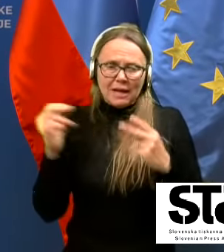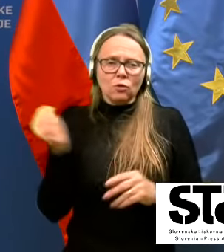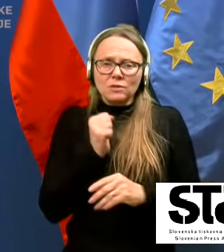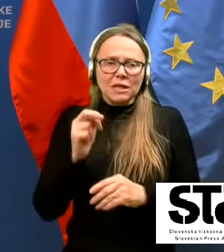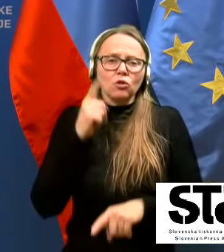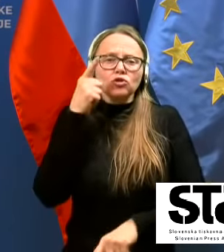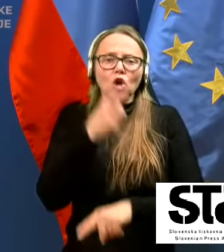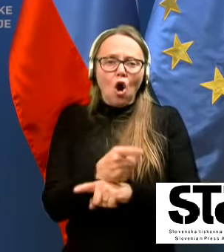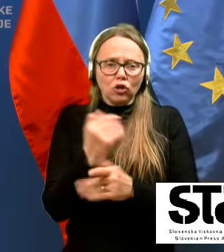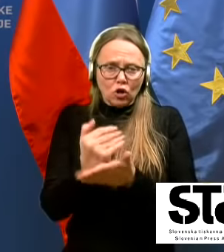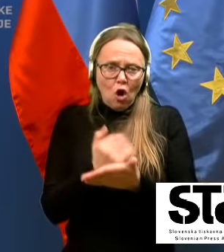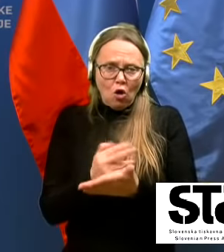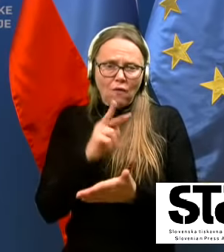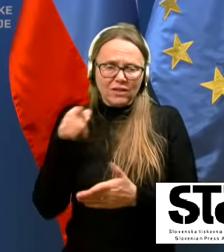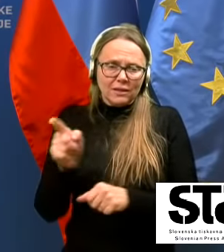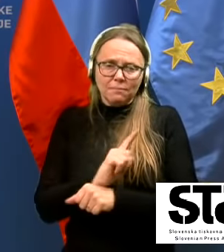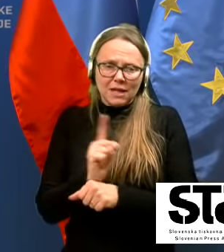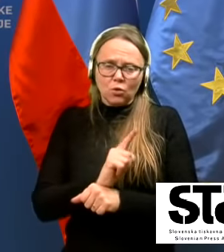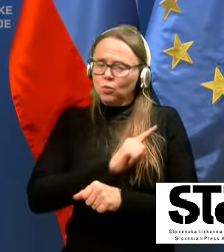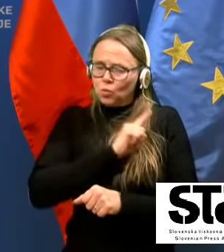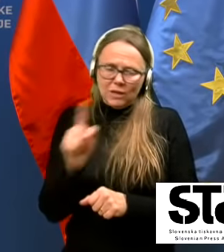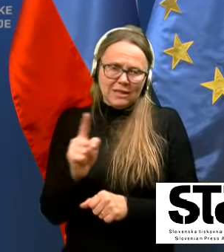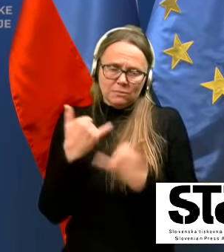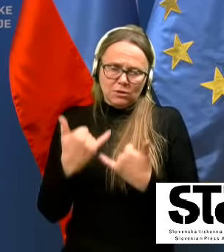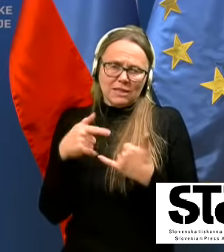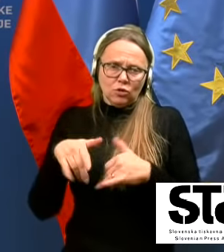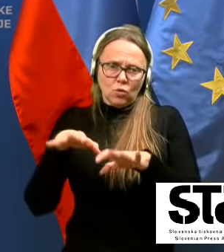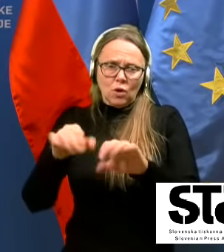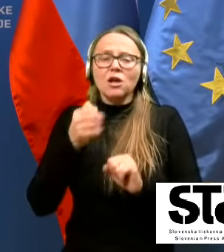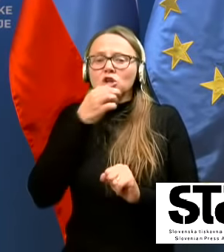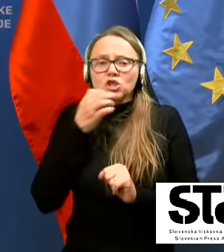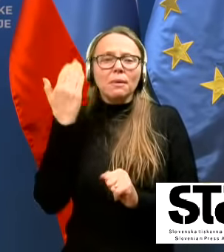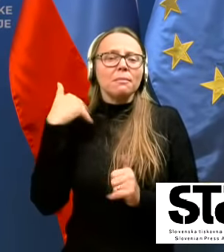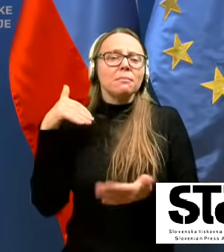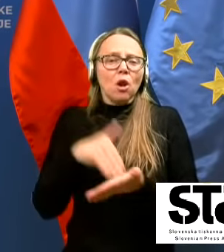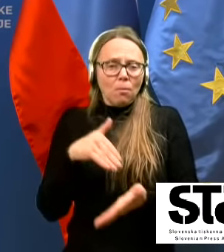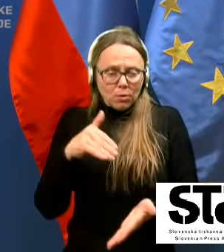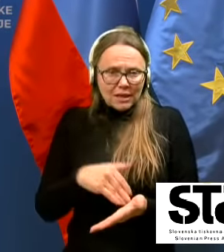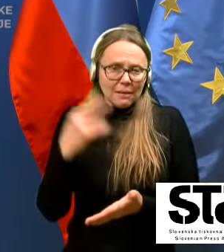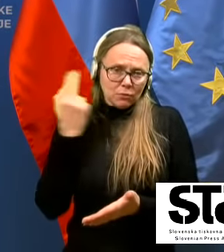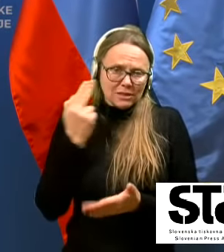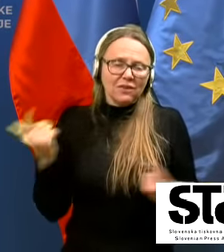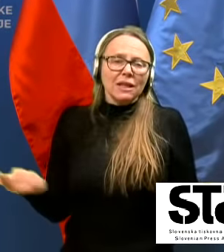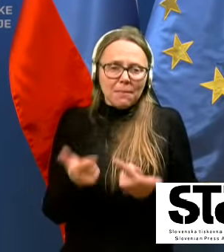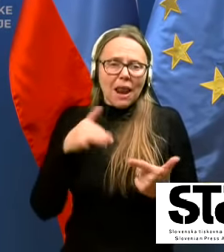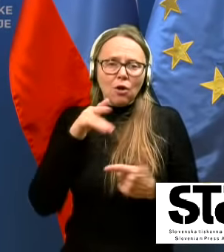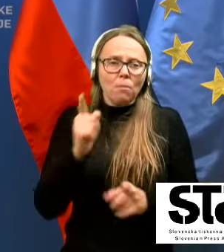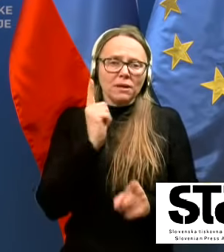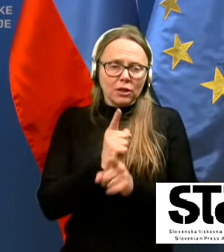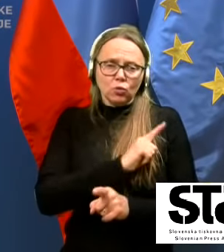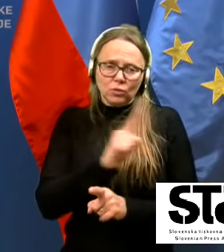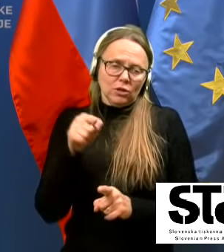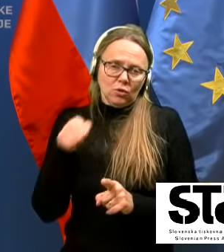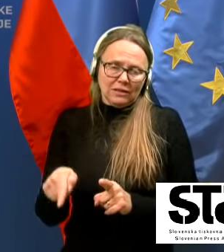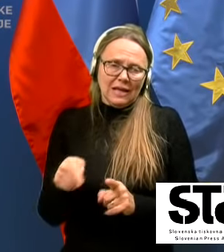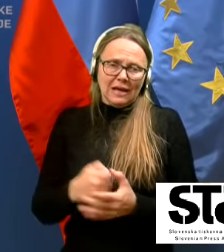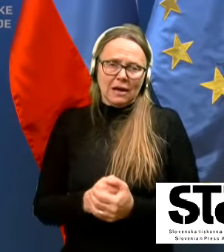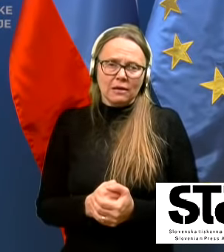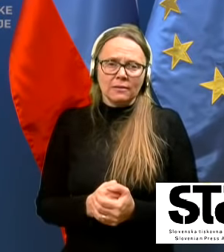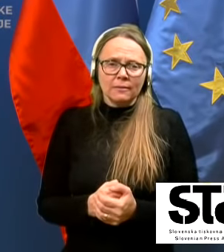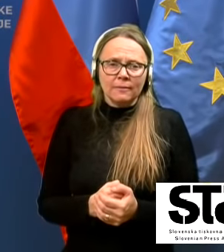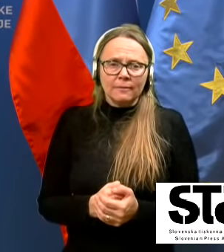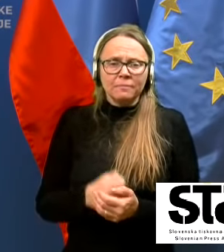trenutku v to nismo posegli. V kolikor bi bilo to potrebno, pa seveda lahko pride tudi do tega, ampak mislim, da